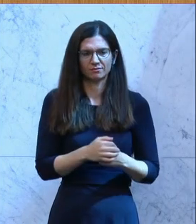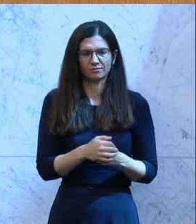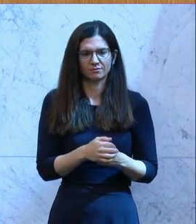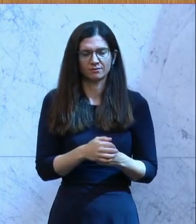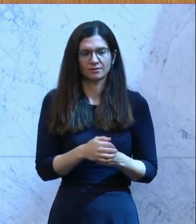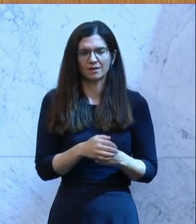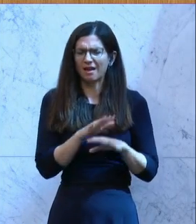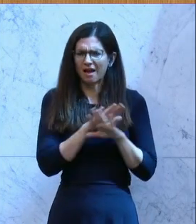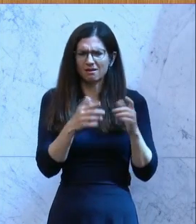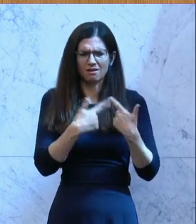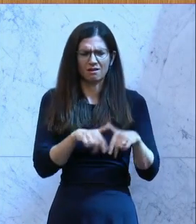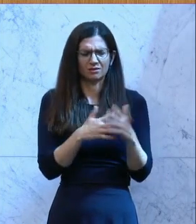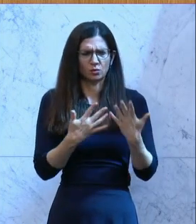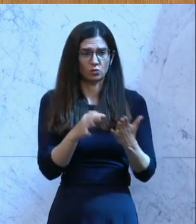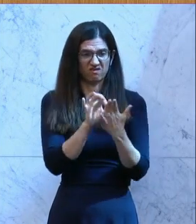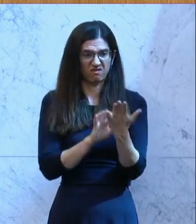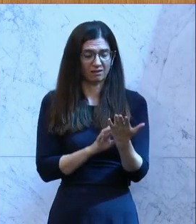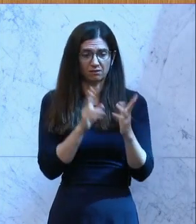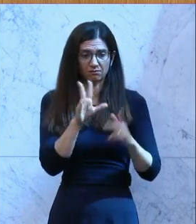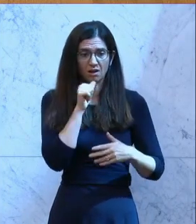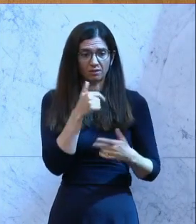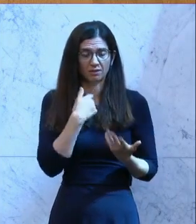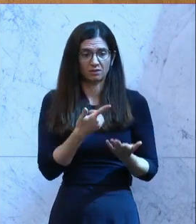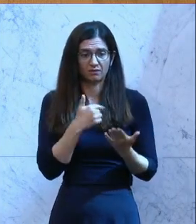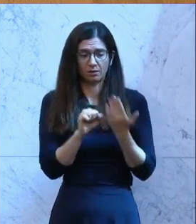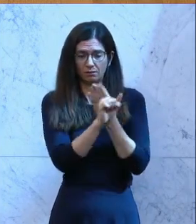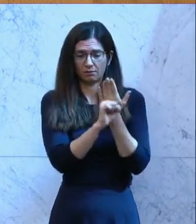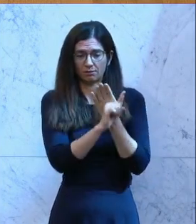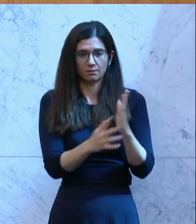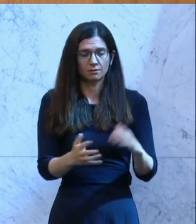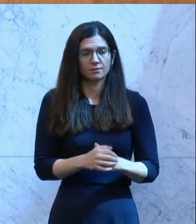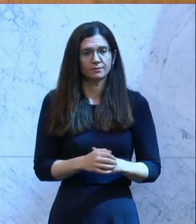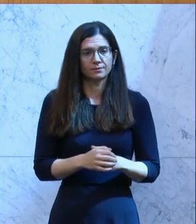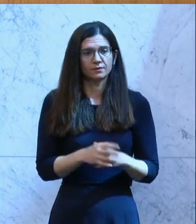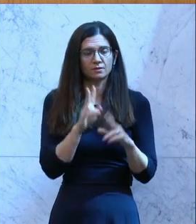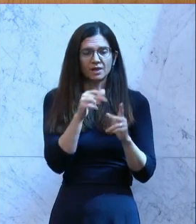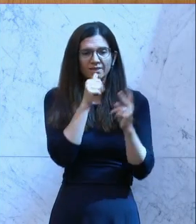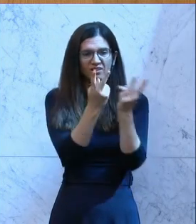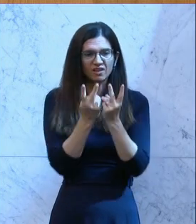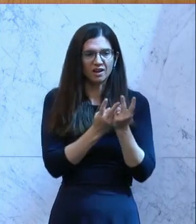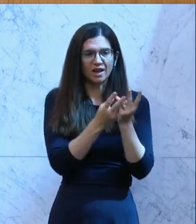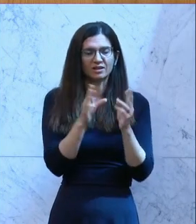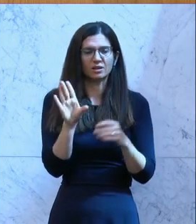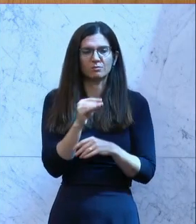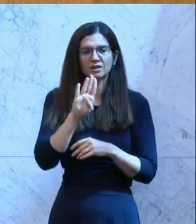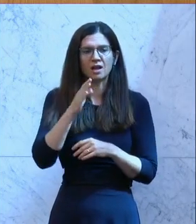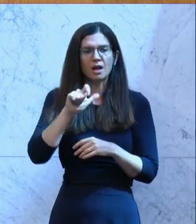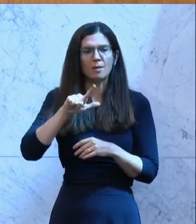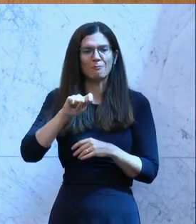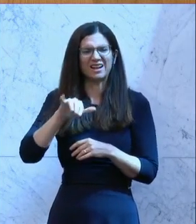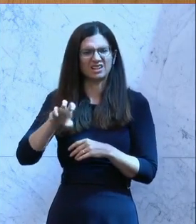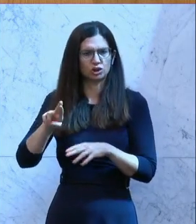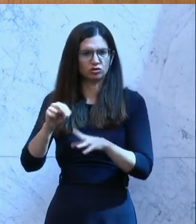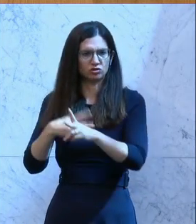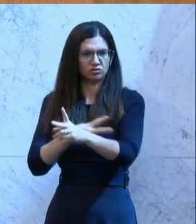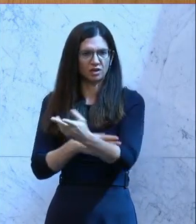Westeuropa. Von allen Ländern. Das sind Fakten. Das können Sie nicht wegschieben. Und wir können uns nicht vergleichen mit einem baltischen Staat, sondern wir